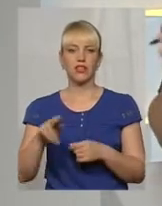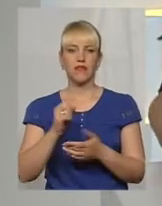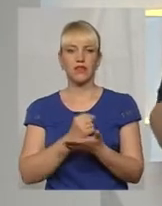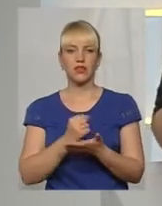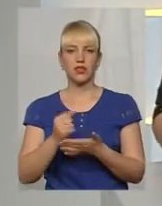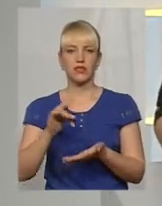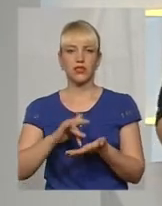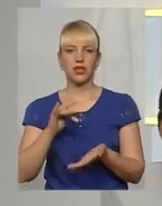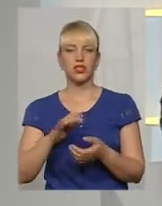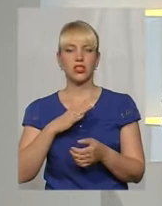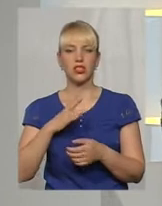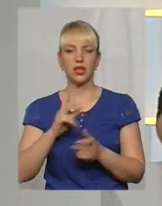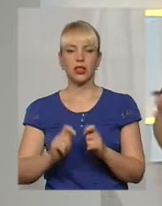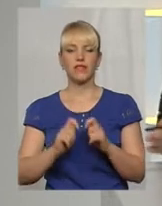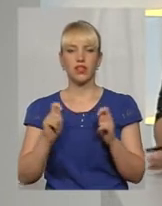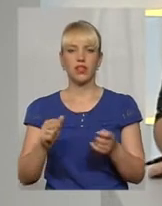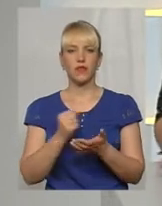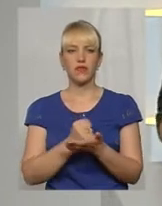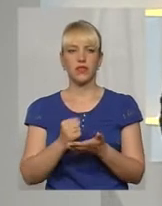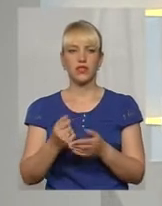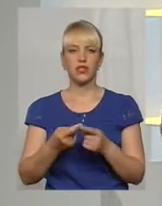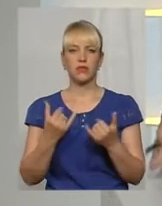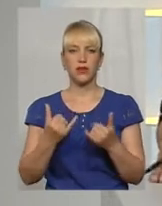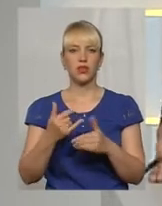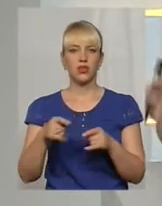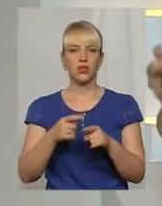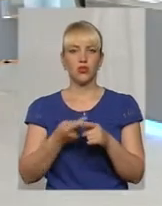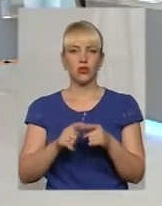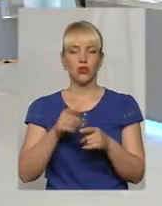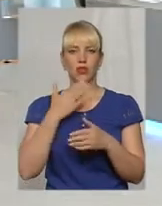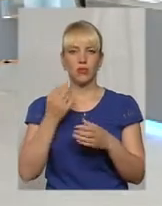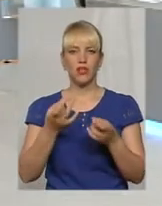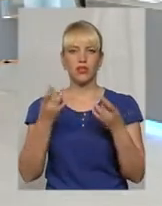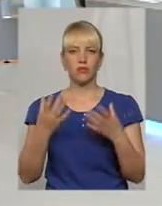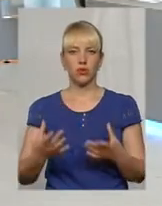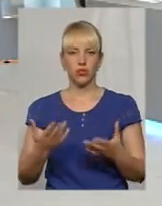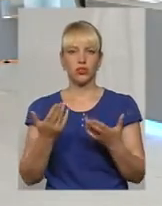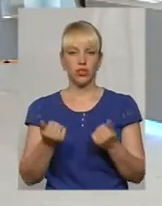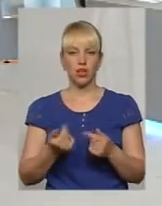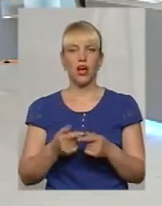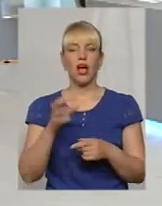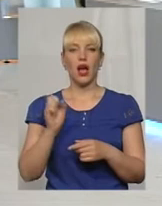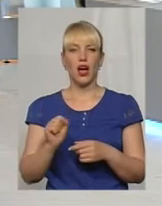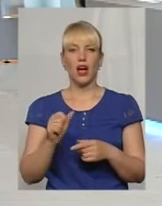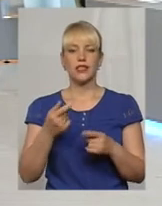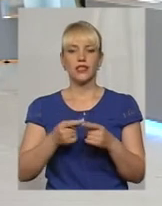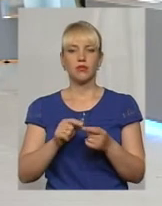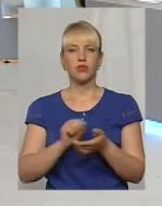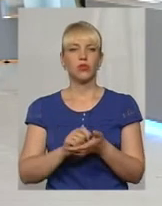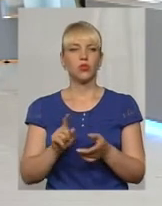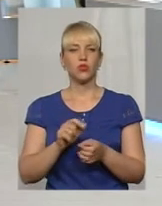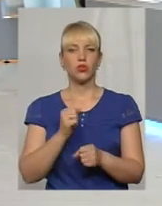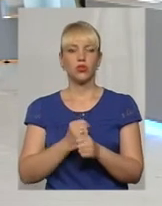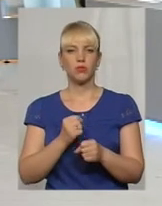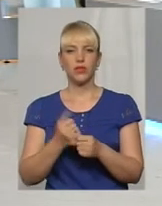центру, чекали на відкриття візи. Тепер цього в нас немає. Звичайно. спрощений. Добре, а з цими документами що тепер робити?